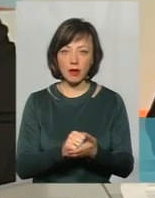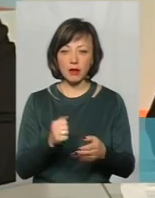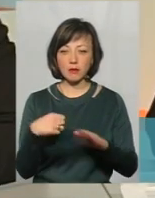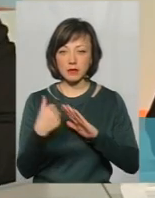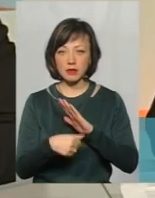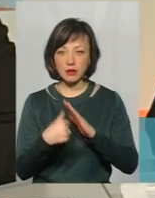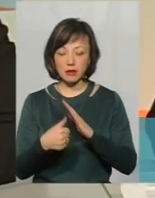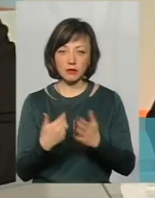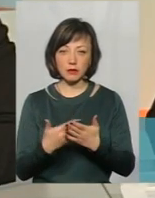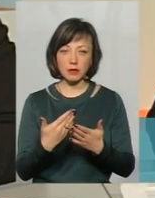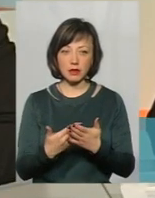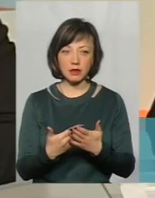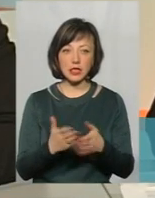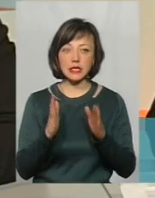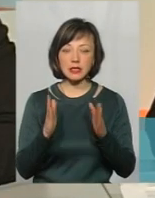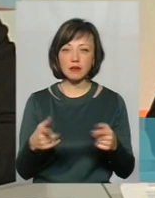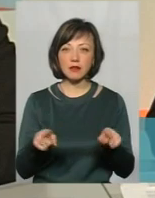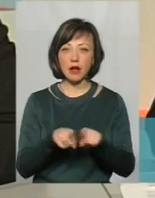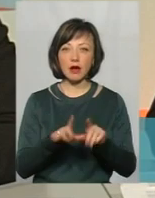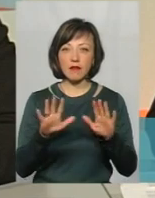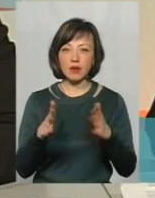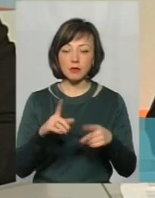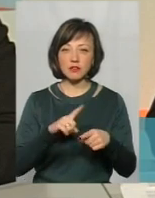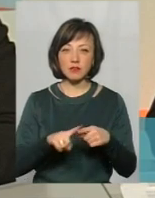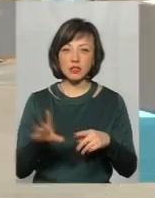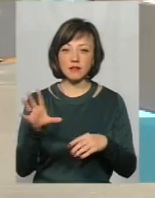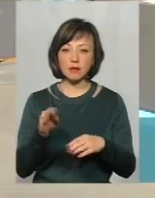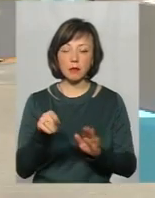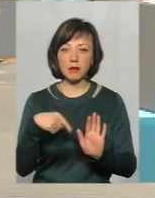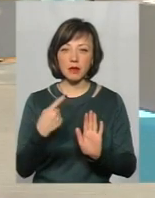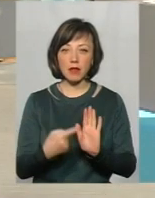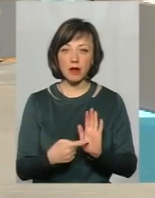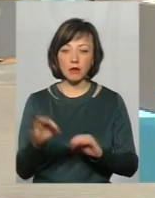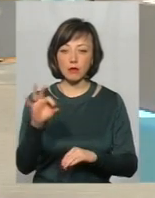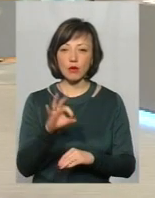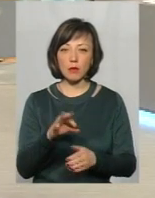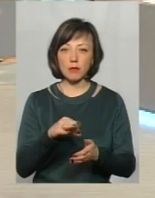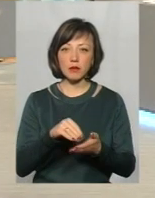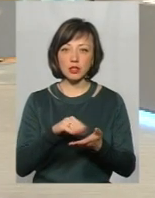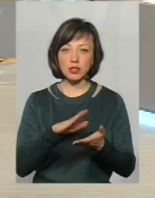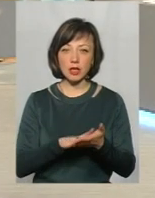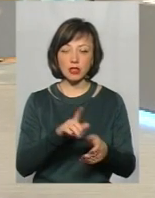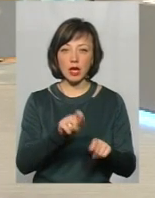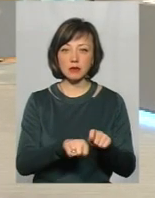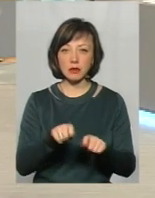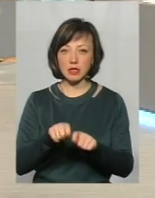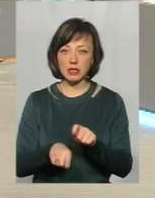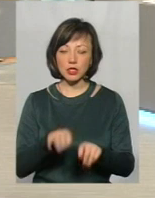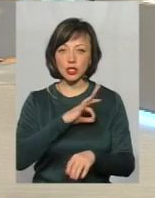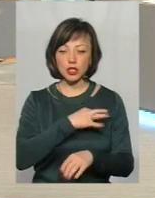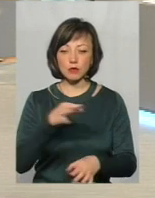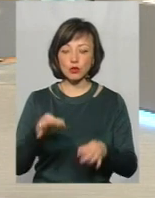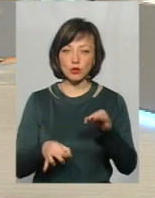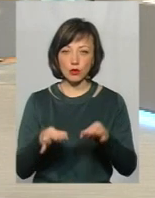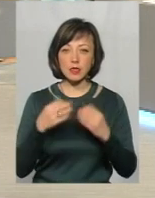хатченків, будемо говорити так. Тільки в таких випадках, швидше за все, буде ставитися питання про призначення експертизи слідчим судді і,